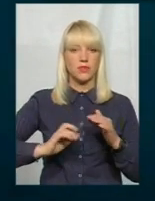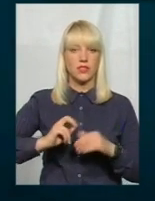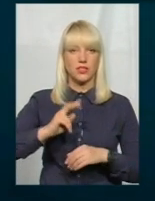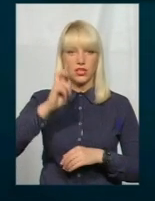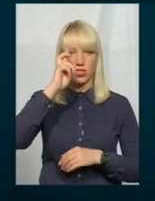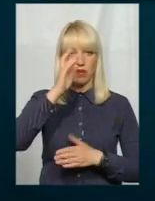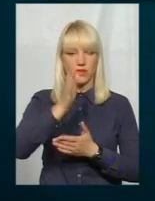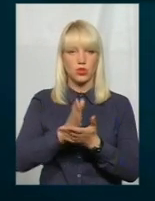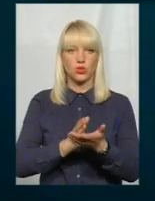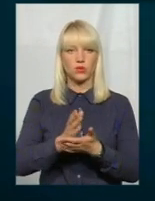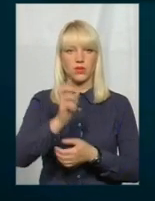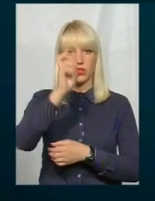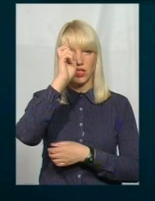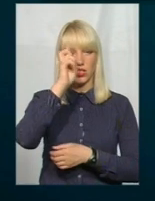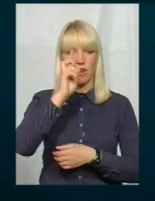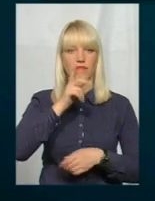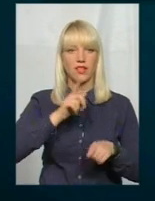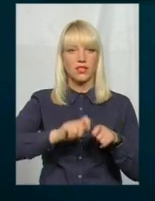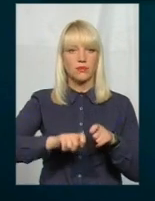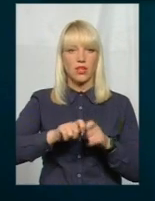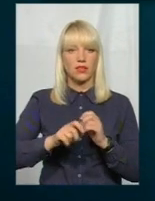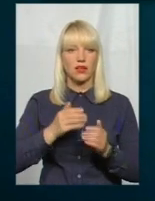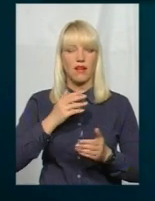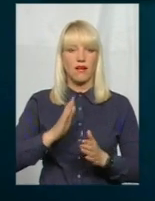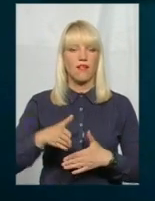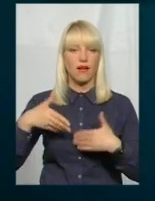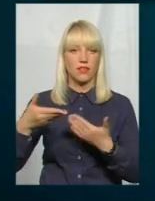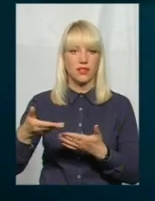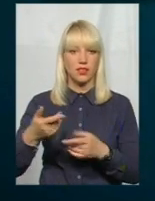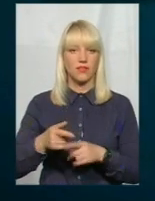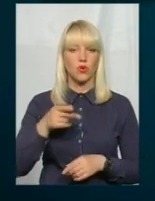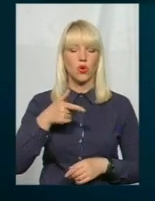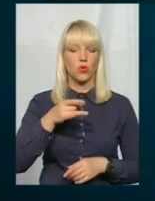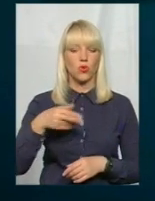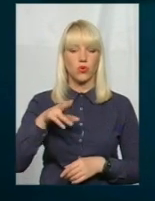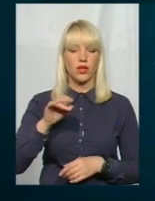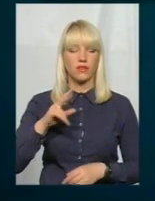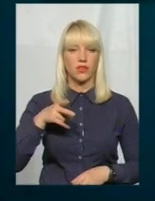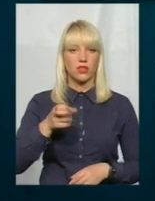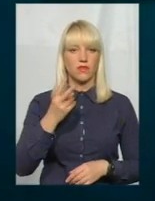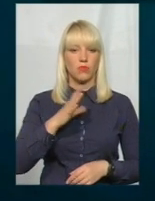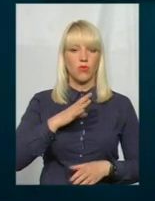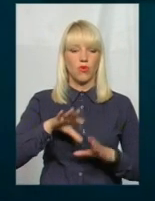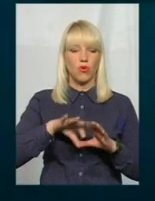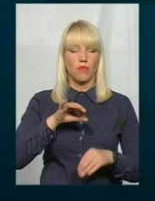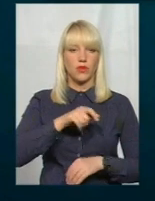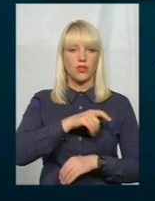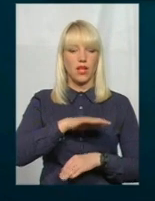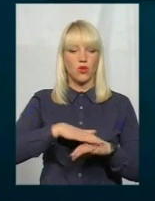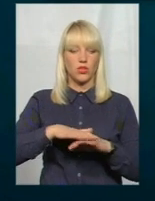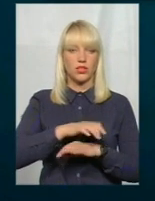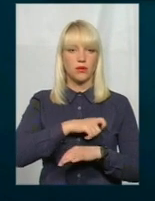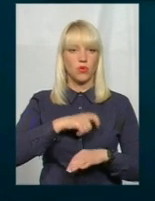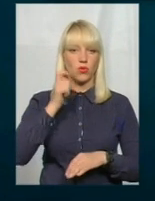державна служба, державний експерт-радник. У грудні 2012-го був обраний народним депутатом України від